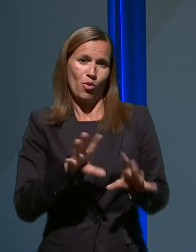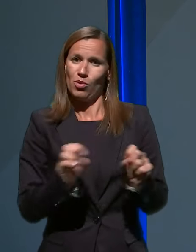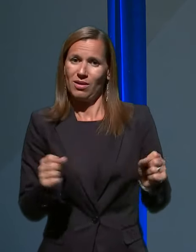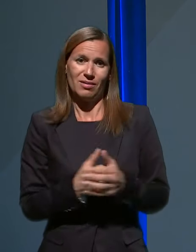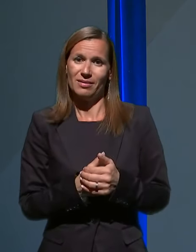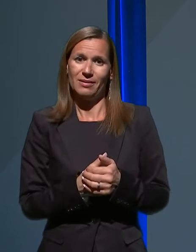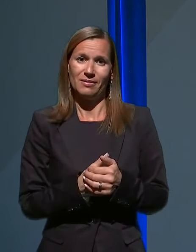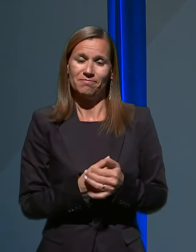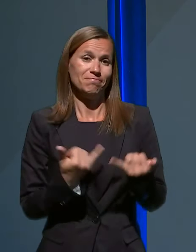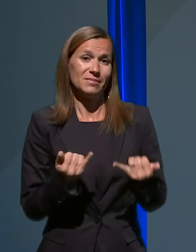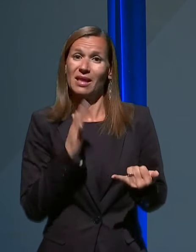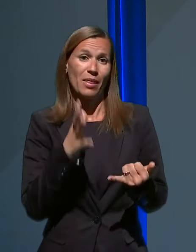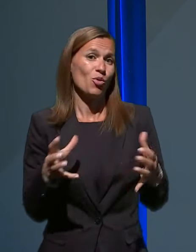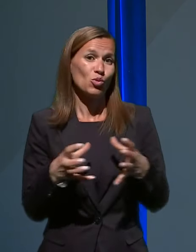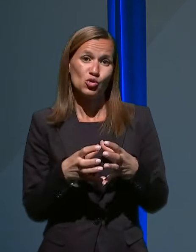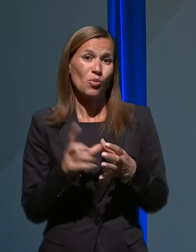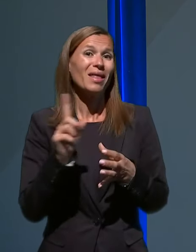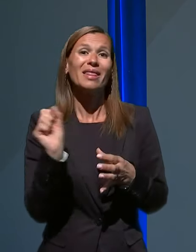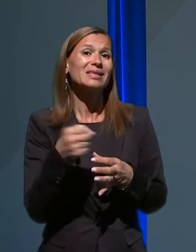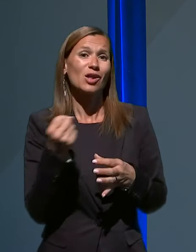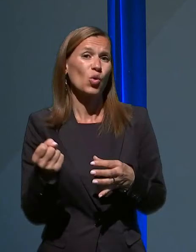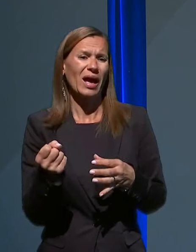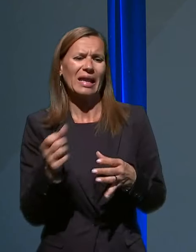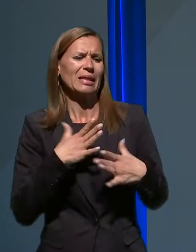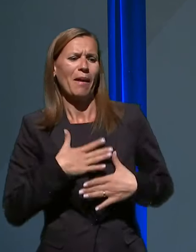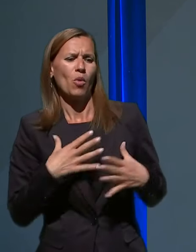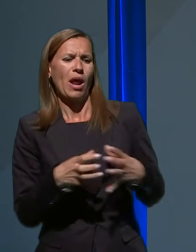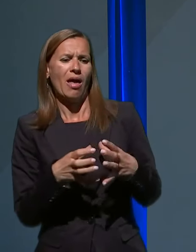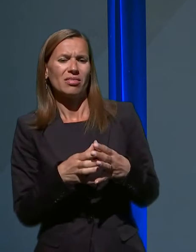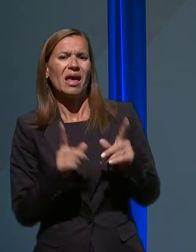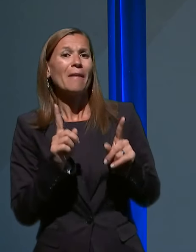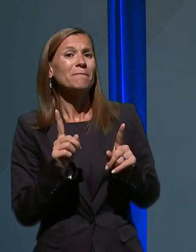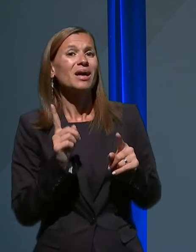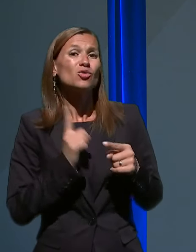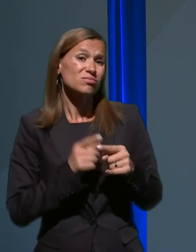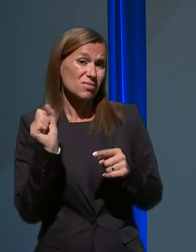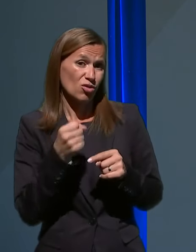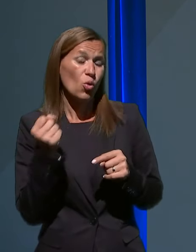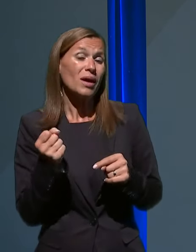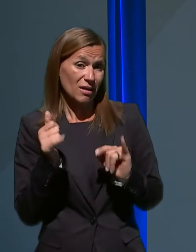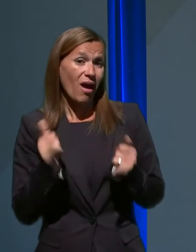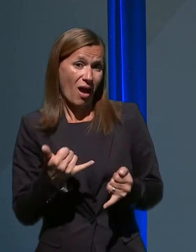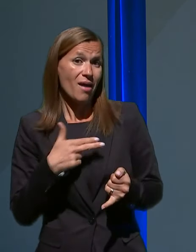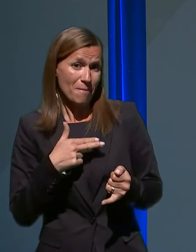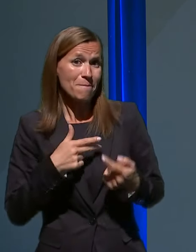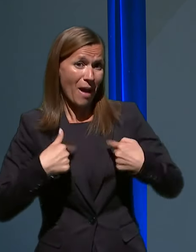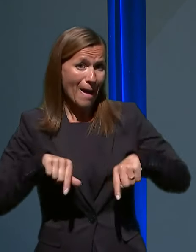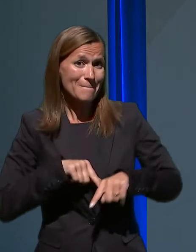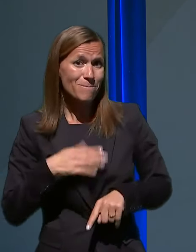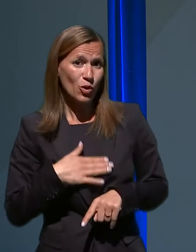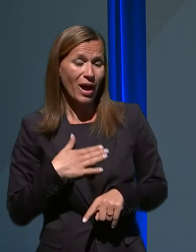Tokrat ne bomo skupaj ne zato, ker se ne bi imeli radi, ampak ravno zato, ker se imamo radi, ker